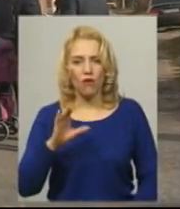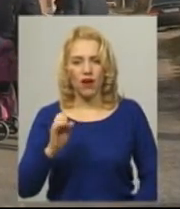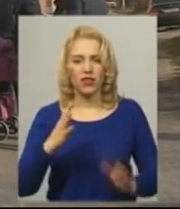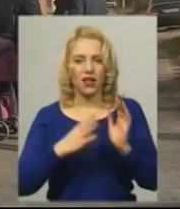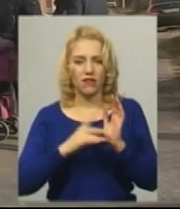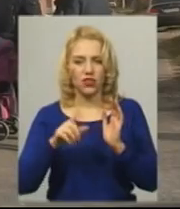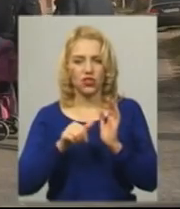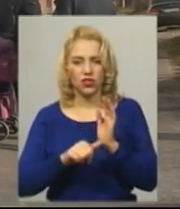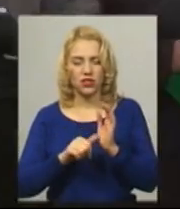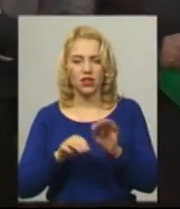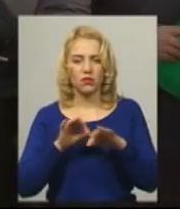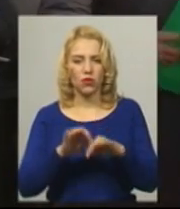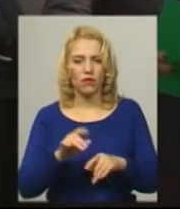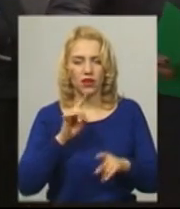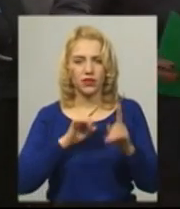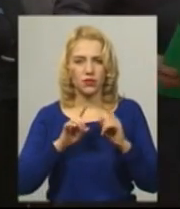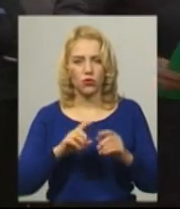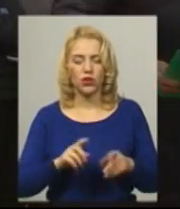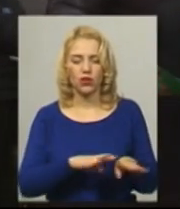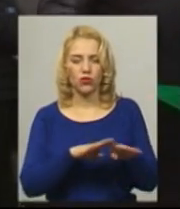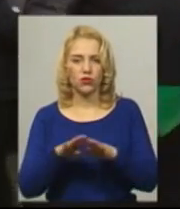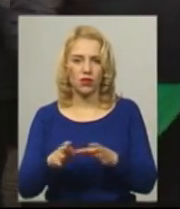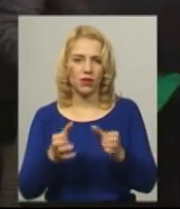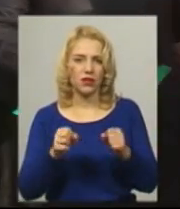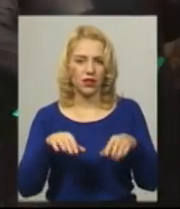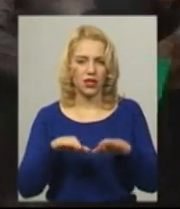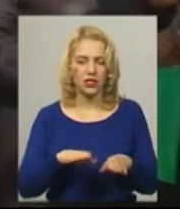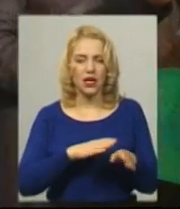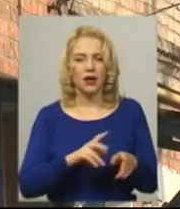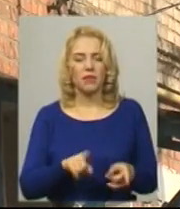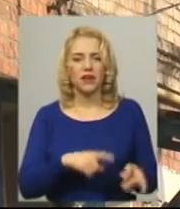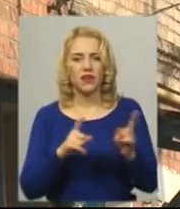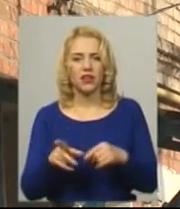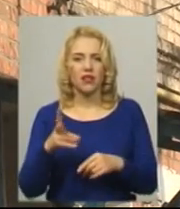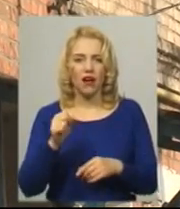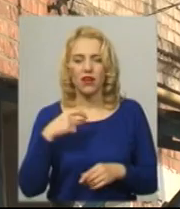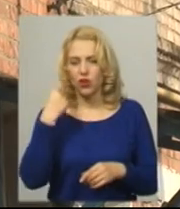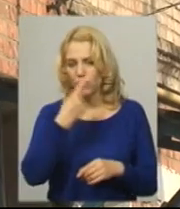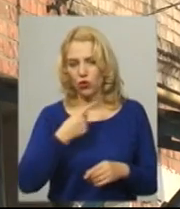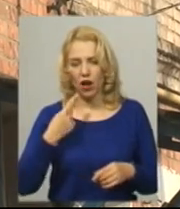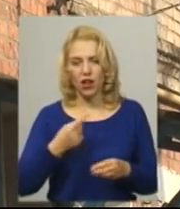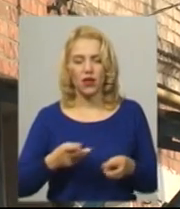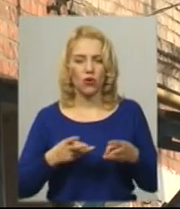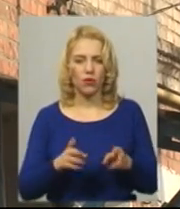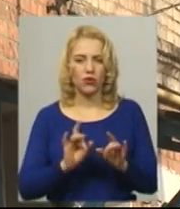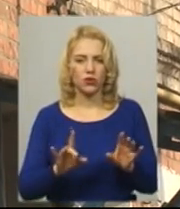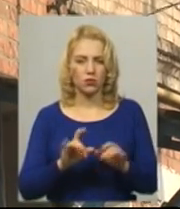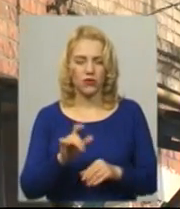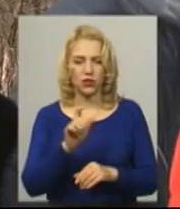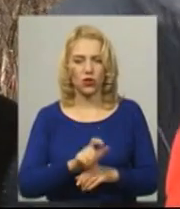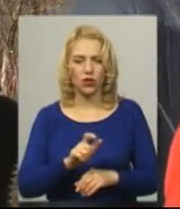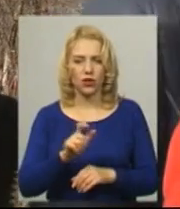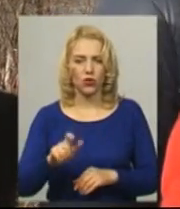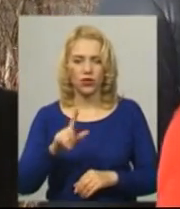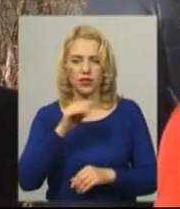провели власні збори. Одностайно прийняли рішення – цілими будинками перейти на індивідуальне опалення, розповідає мешканець багатоповерхівки